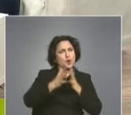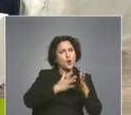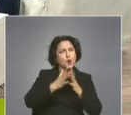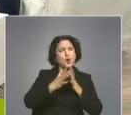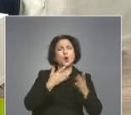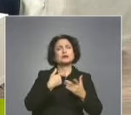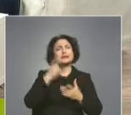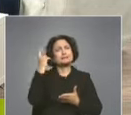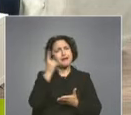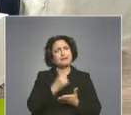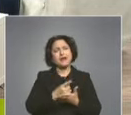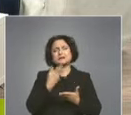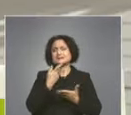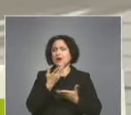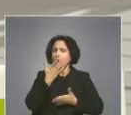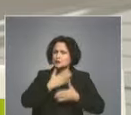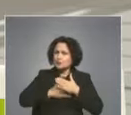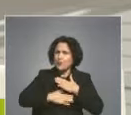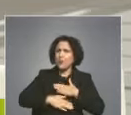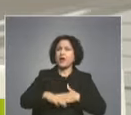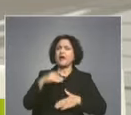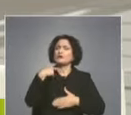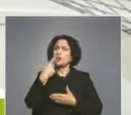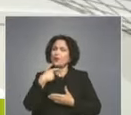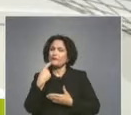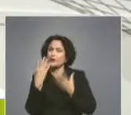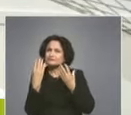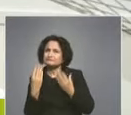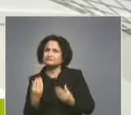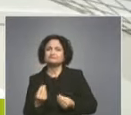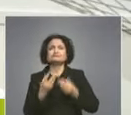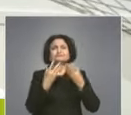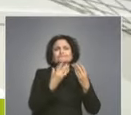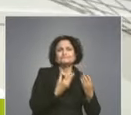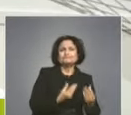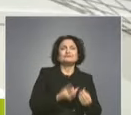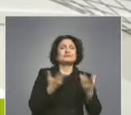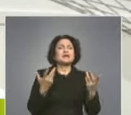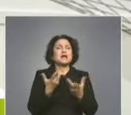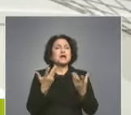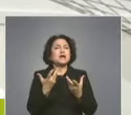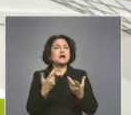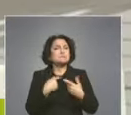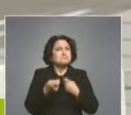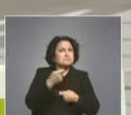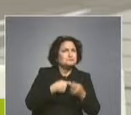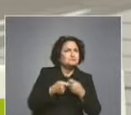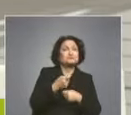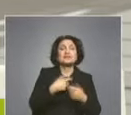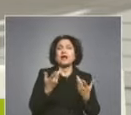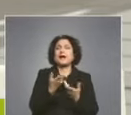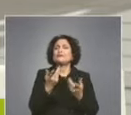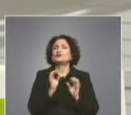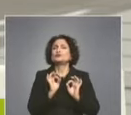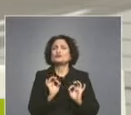да ги успокоява, да им обяснява какво ще се случва с тях. И висли, че сте изкарал точно такъв социални умения и предприимачество. Какво ли беше